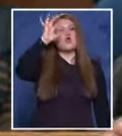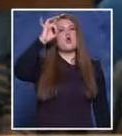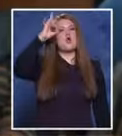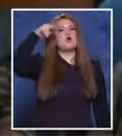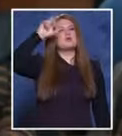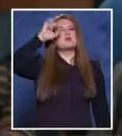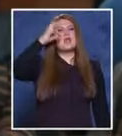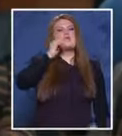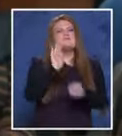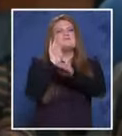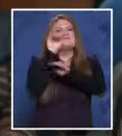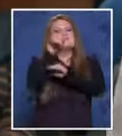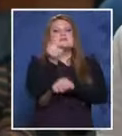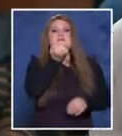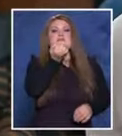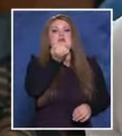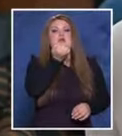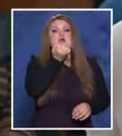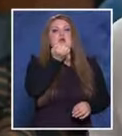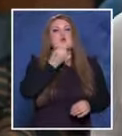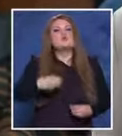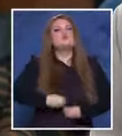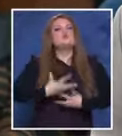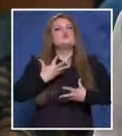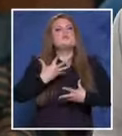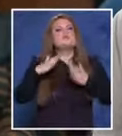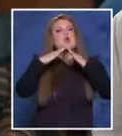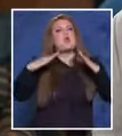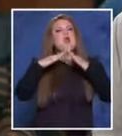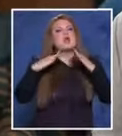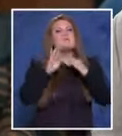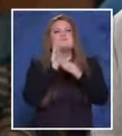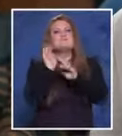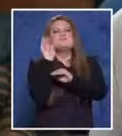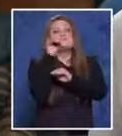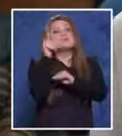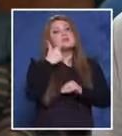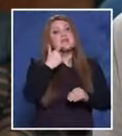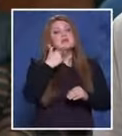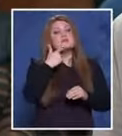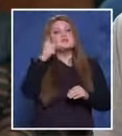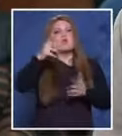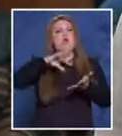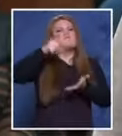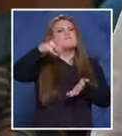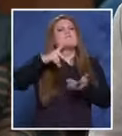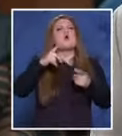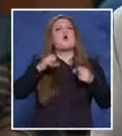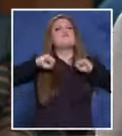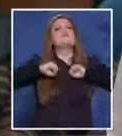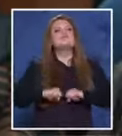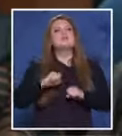затънтеното село Душевски Колиби, това е община с Севлиево,